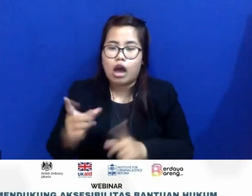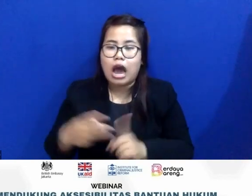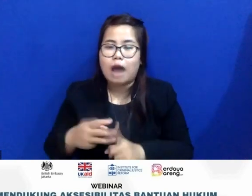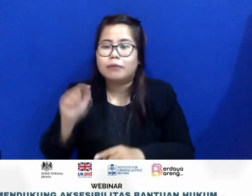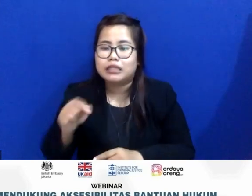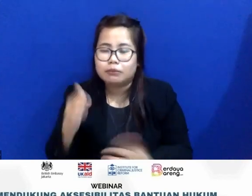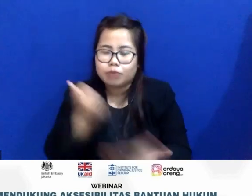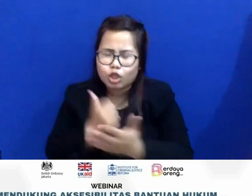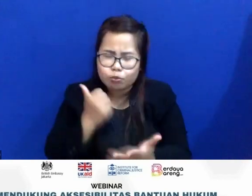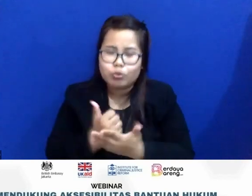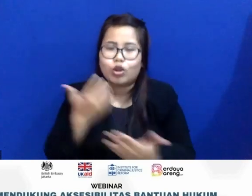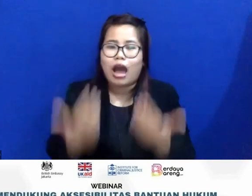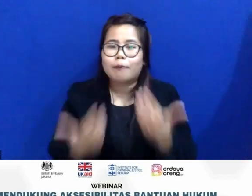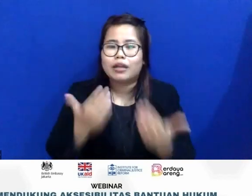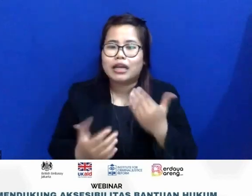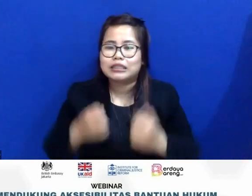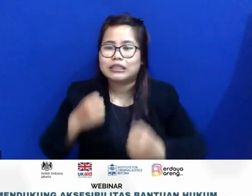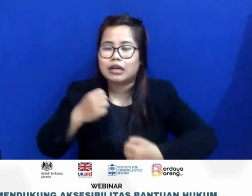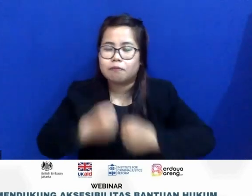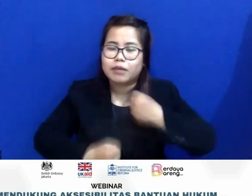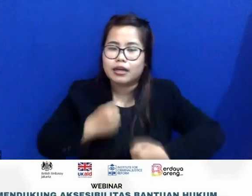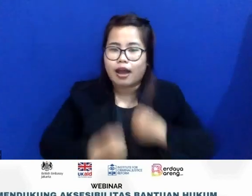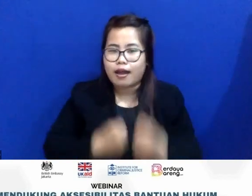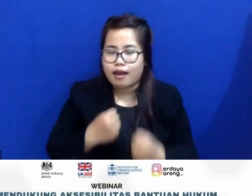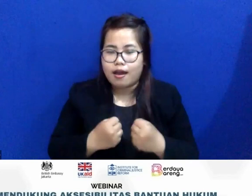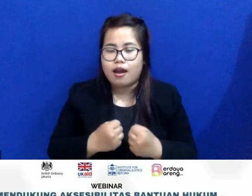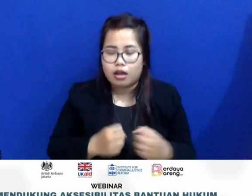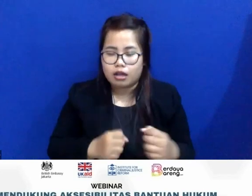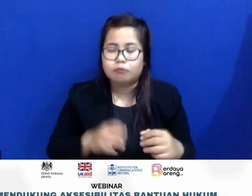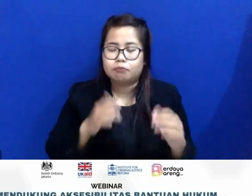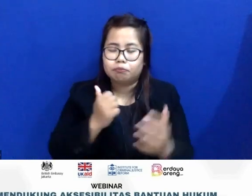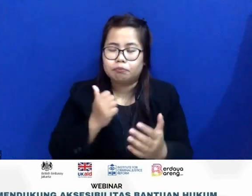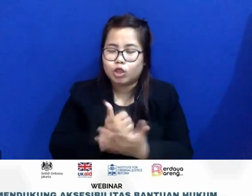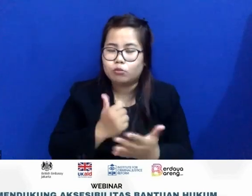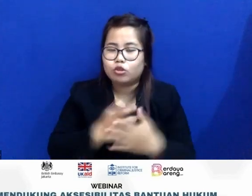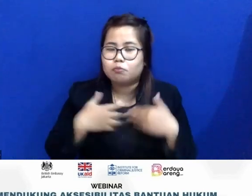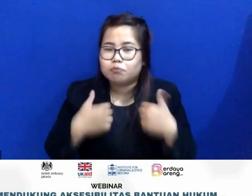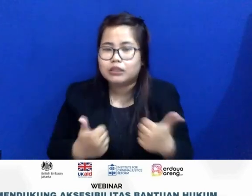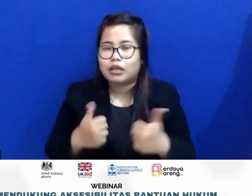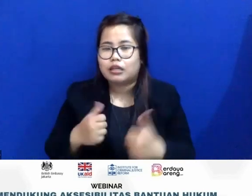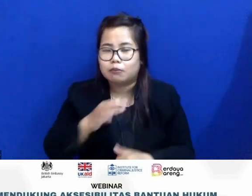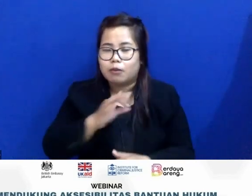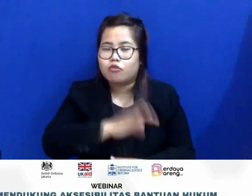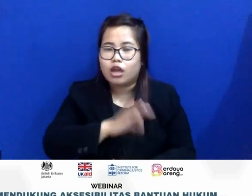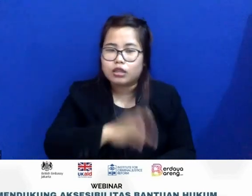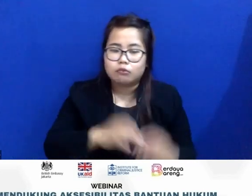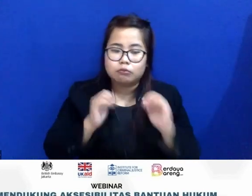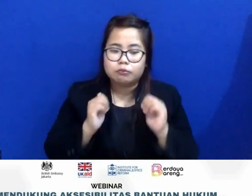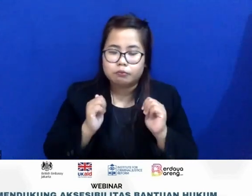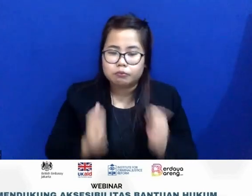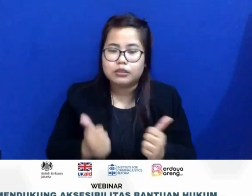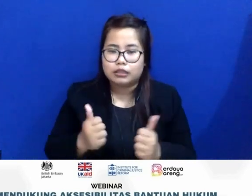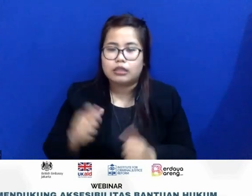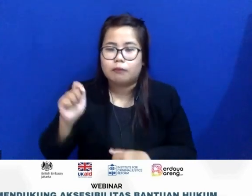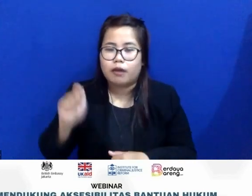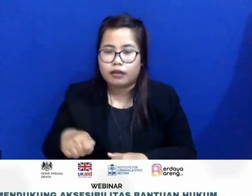aplikasi yang menggerakkan yang bisa digunakan yang bisa bermanfaat